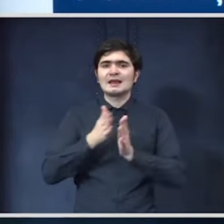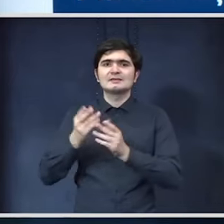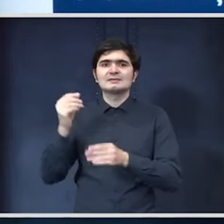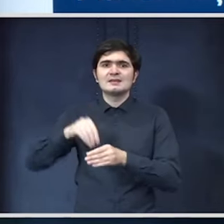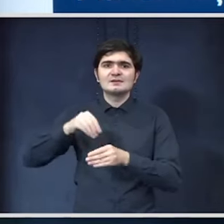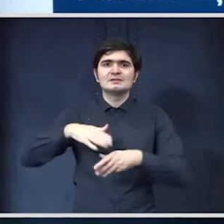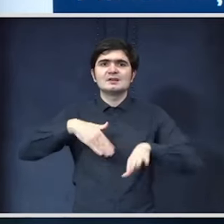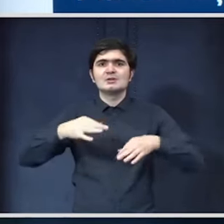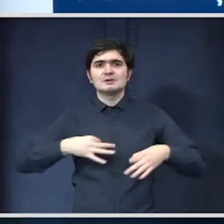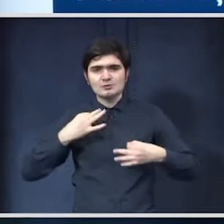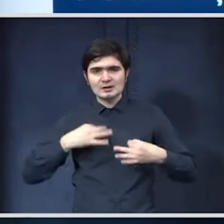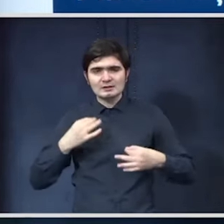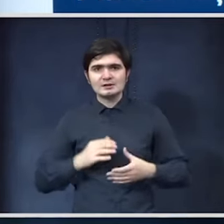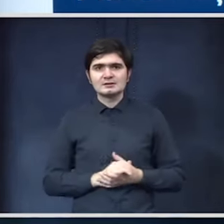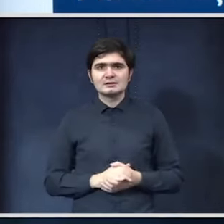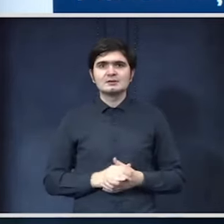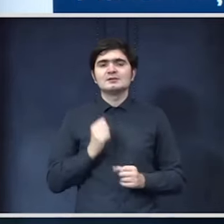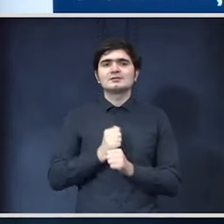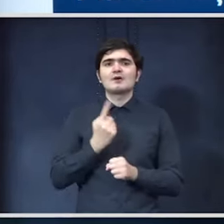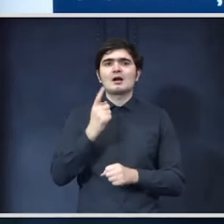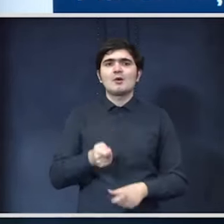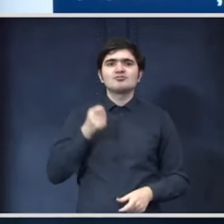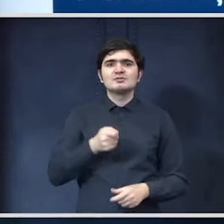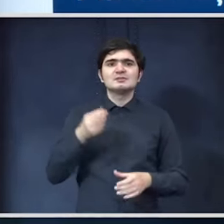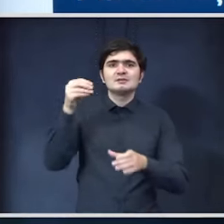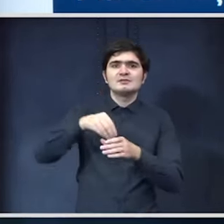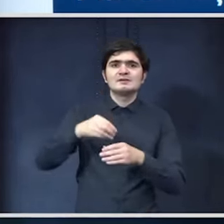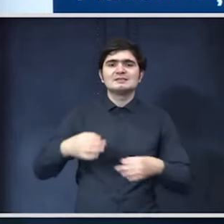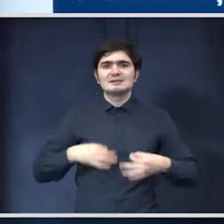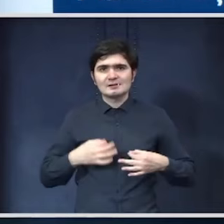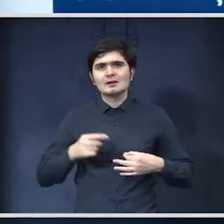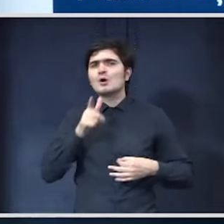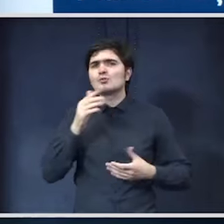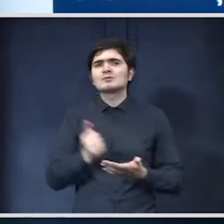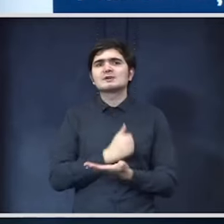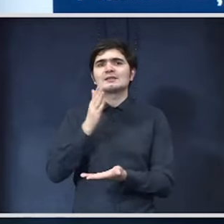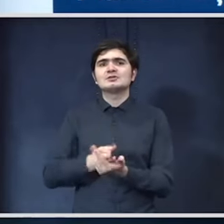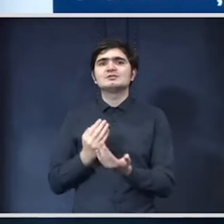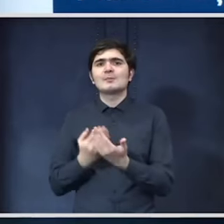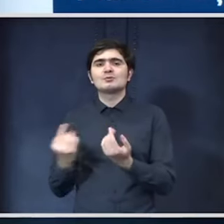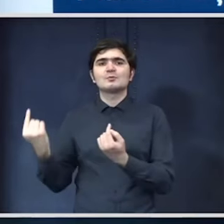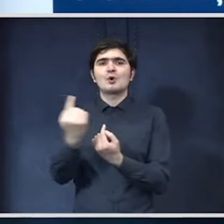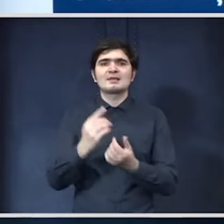în Ministerul Sănătății într-o agenție de investiții în sănătate unde se va lua decizia de prioritizare